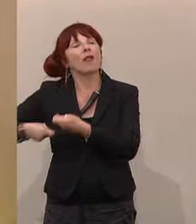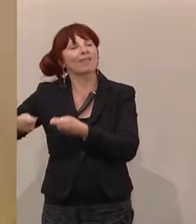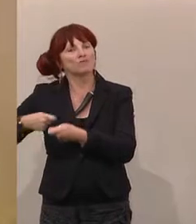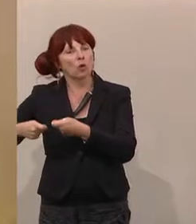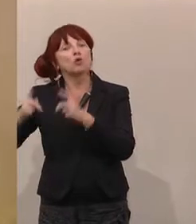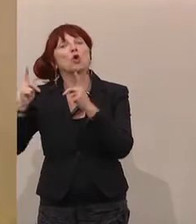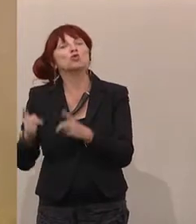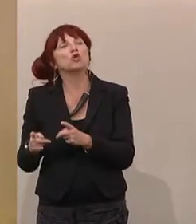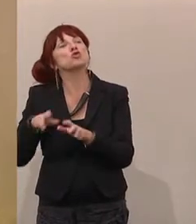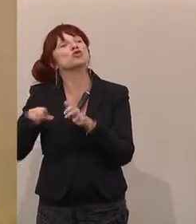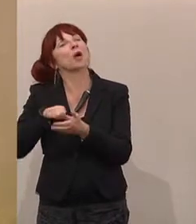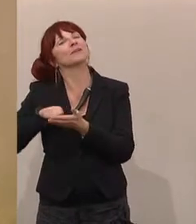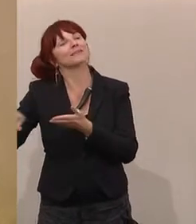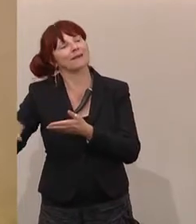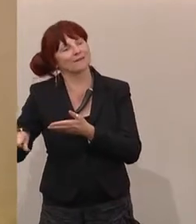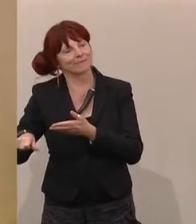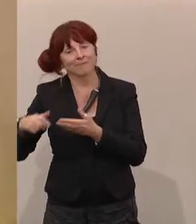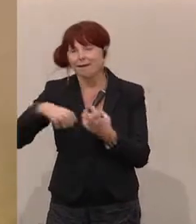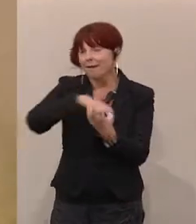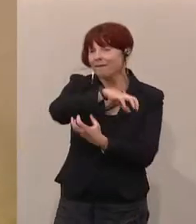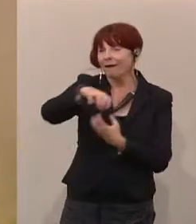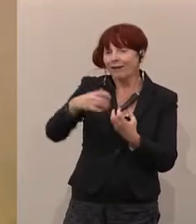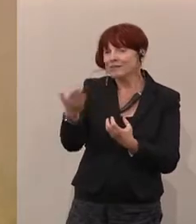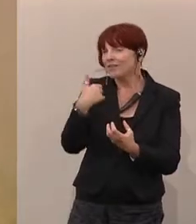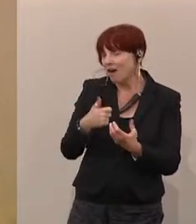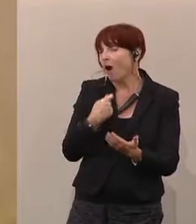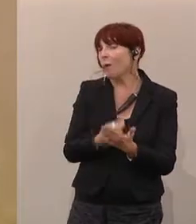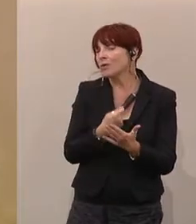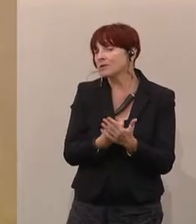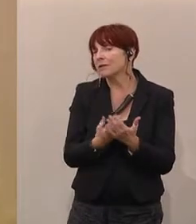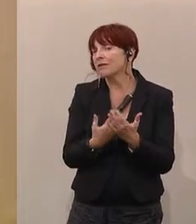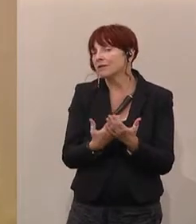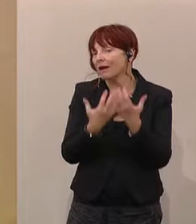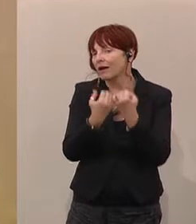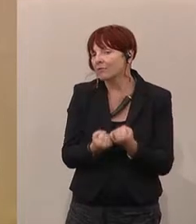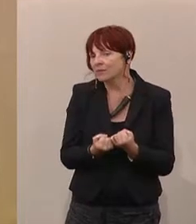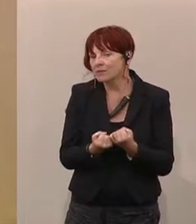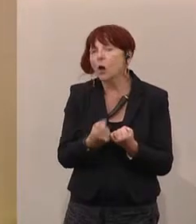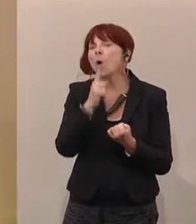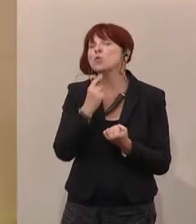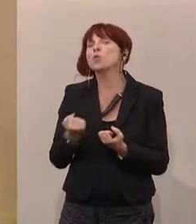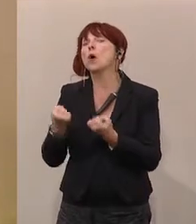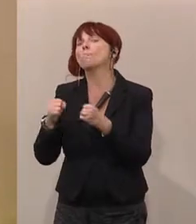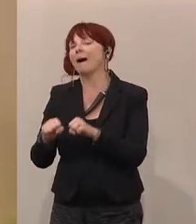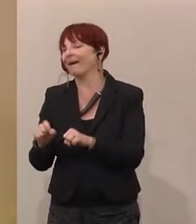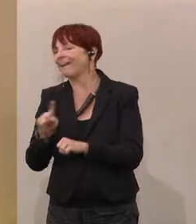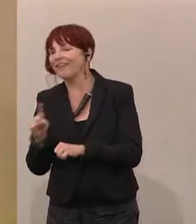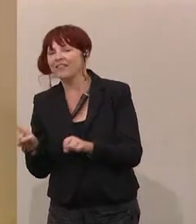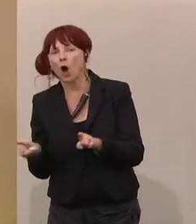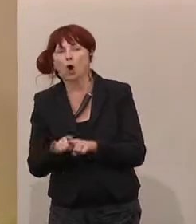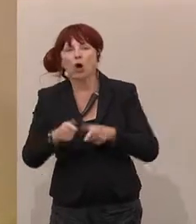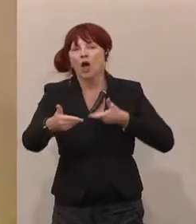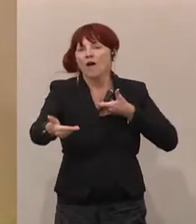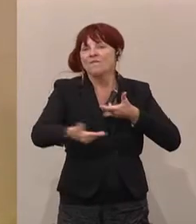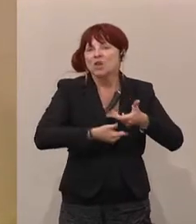einen Beitrag zu den in der Krise entstandenen Kosten. Und da geht es nicht nur um das, was die Banken verursacht haben. Da geht es um entgangenes Wirtschaftswachstum. Da geht es um